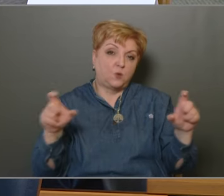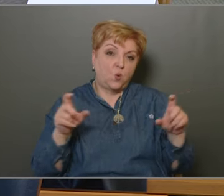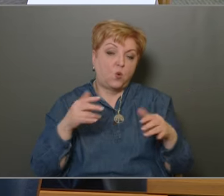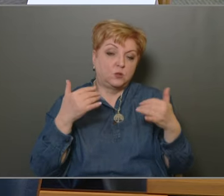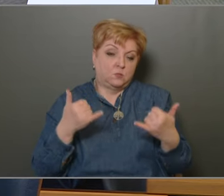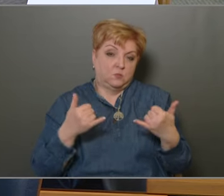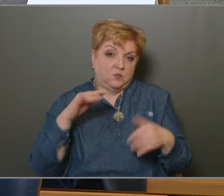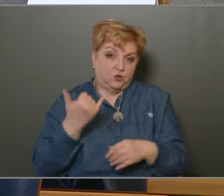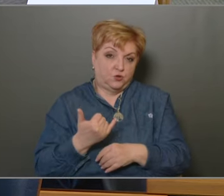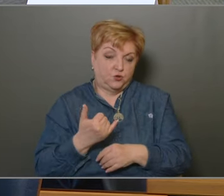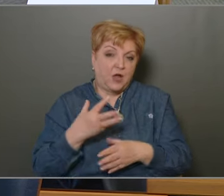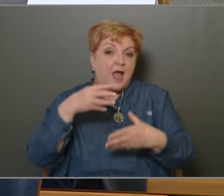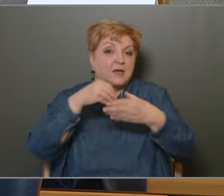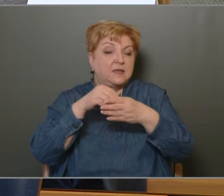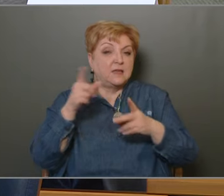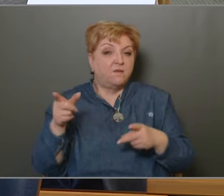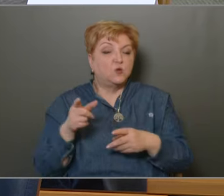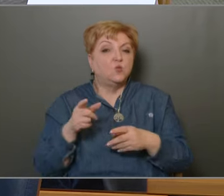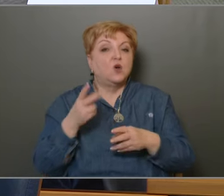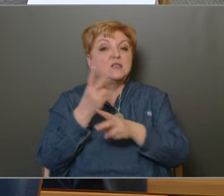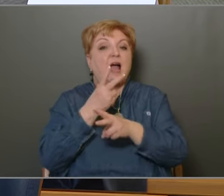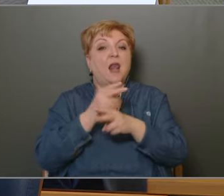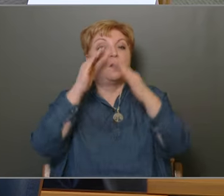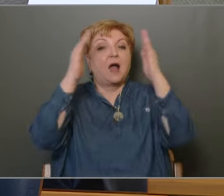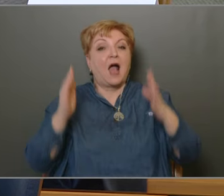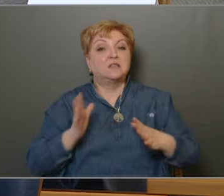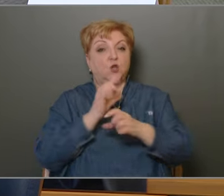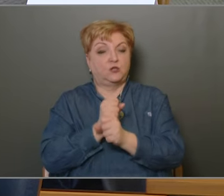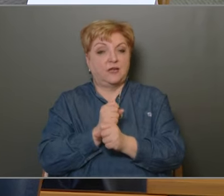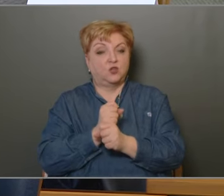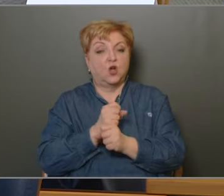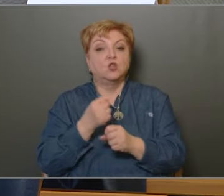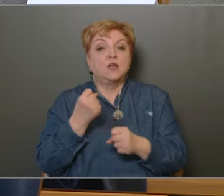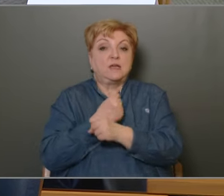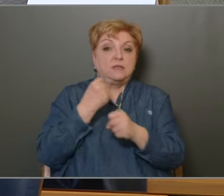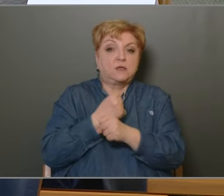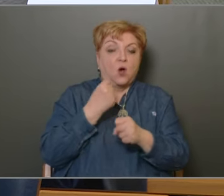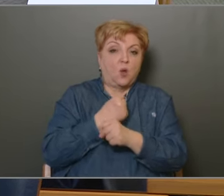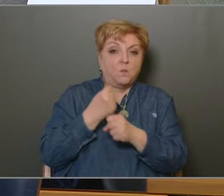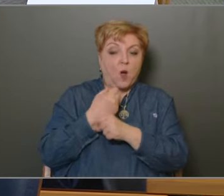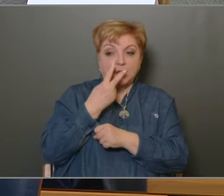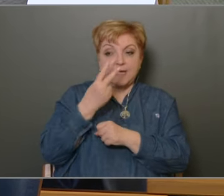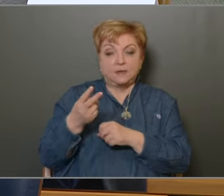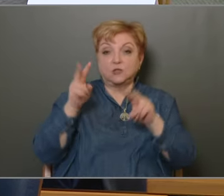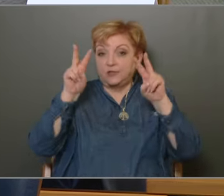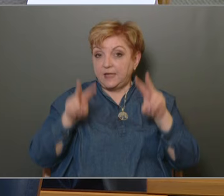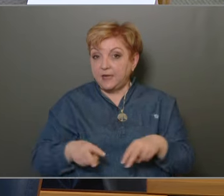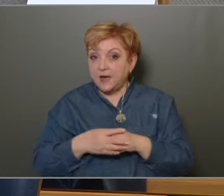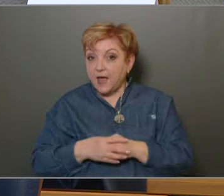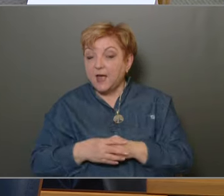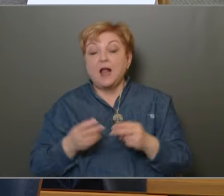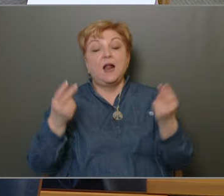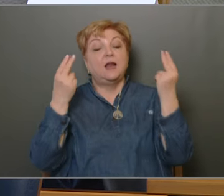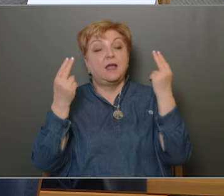továbbra is. Része vagyunk az államháztartásnak, ezért nagy izgalommal tekintetünk arra a tényre, hogy